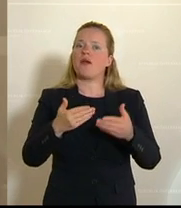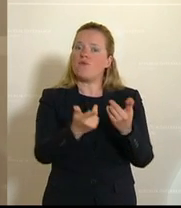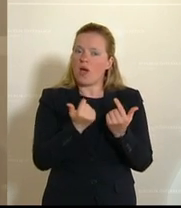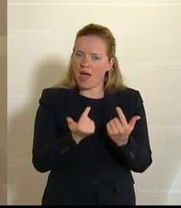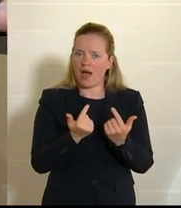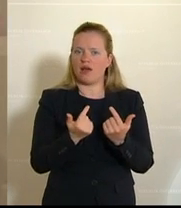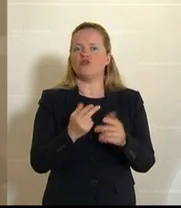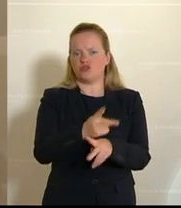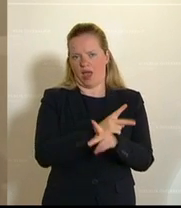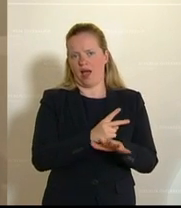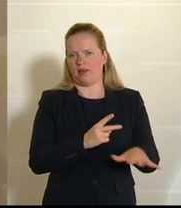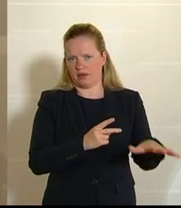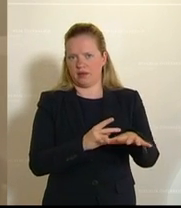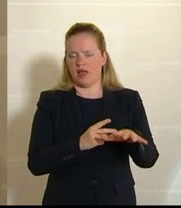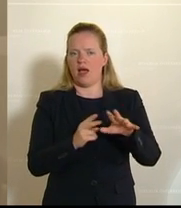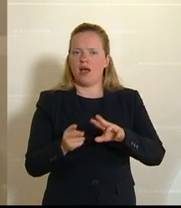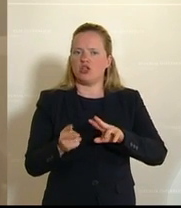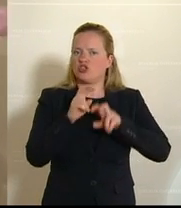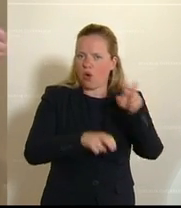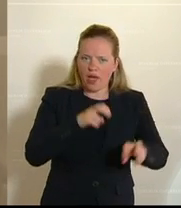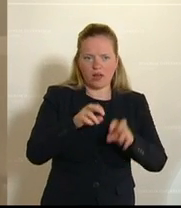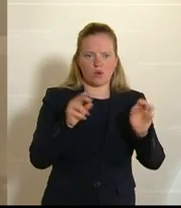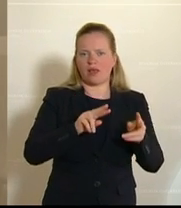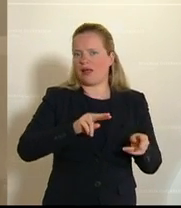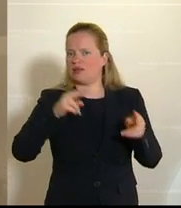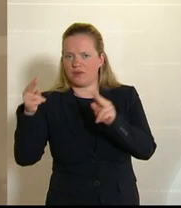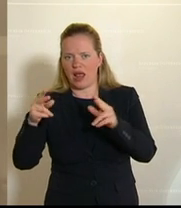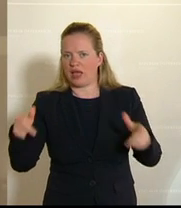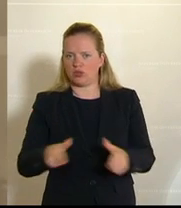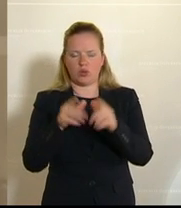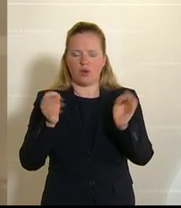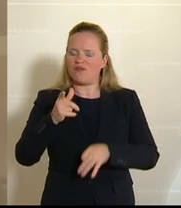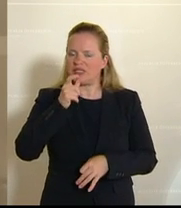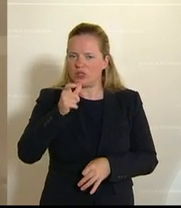öffentlichen Hand, sei es jetzt über Transferleistungen, Steuern oder über irgendwelche Versicherungsleistungen.